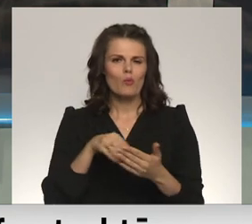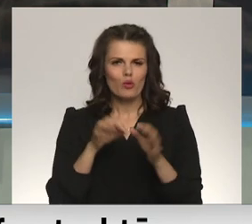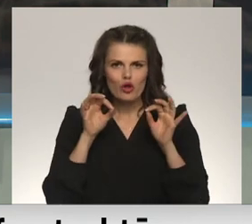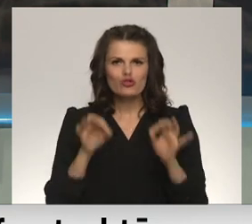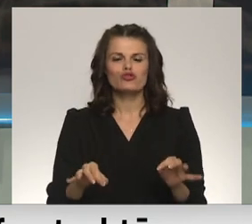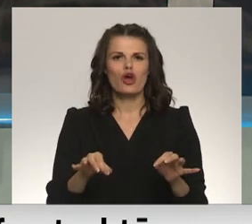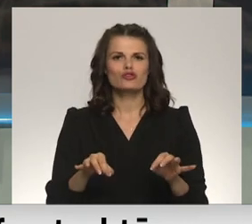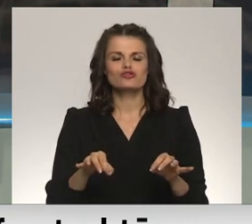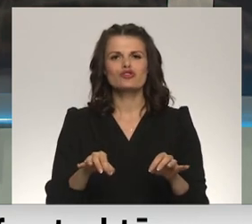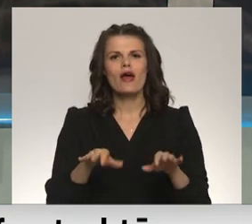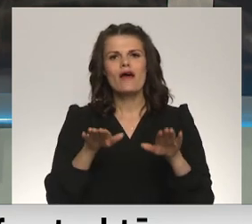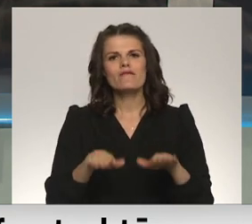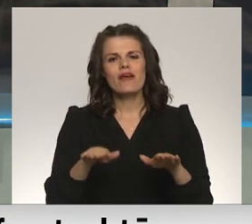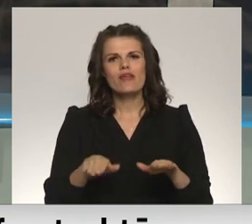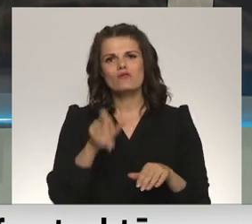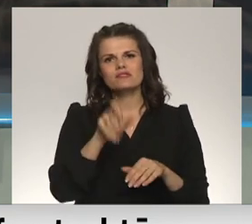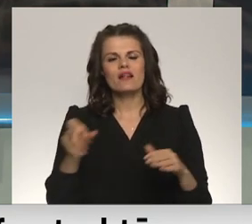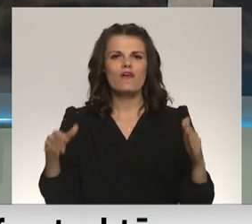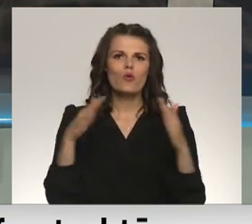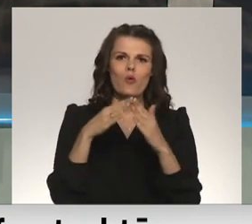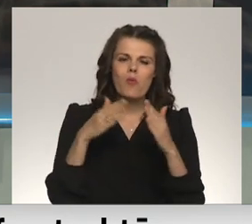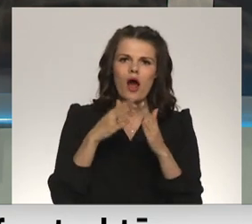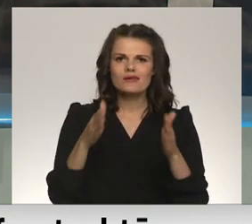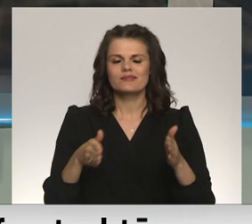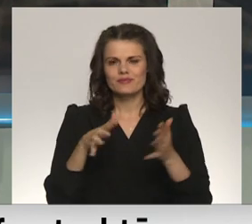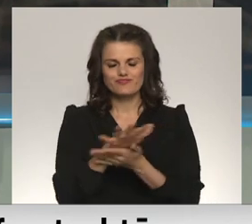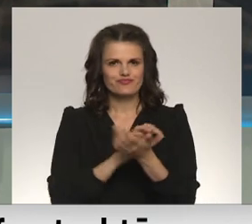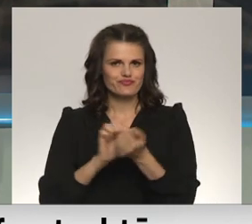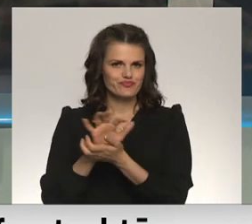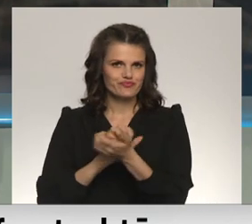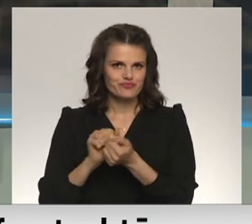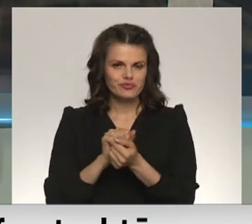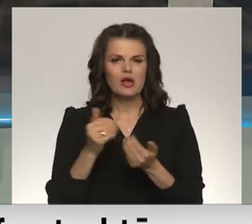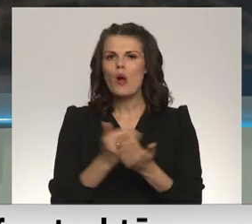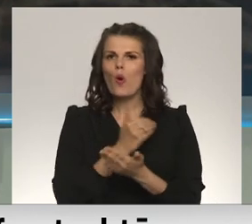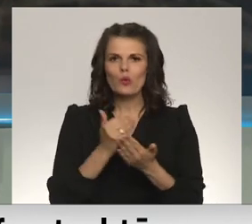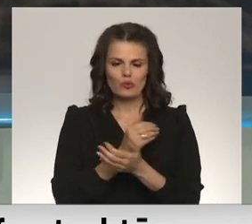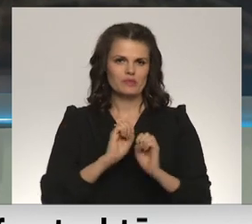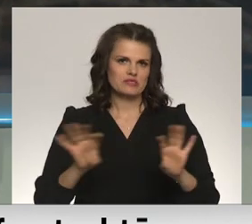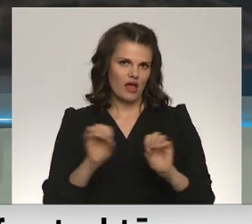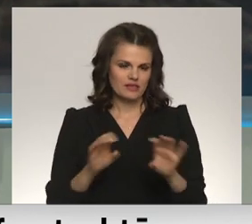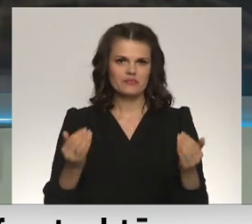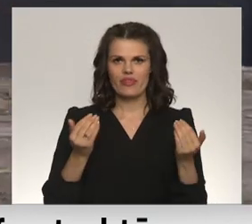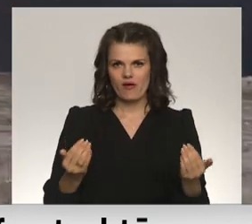civilā infrastruktūra, dzīvojumās mājas, arī slimnīcas. Par jaunāko plašāk stāsta Paula Koškina.